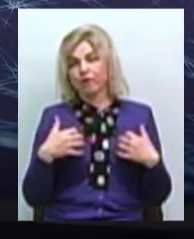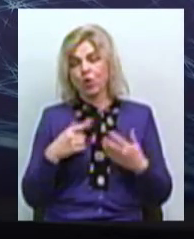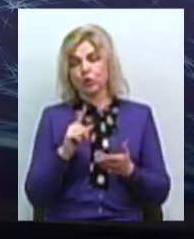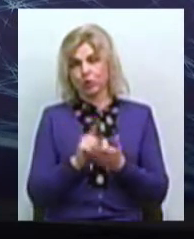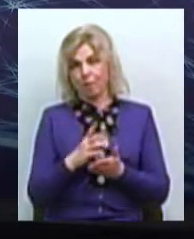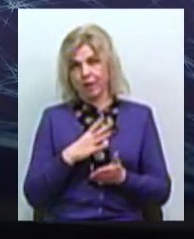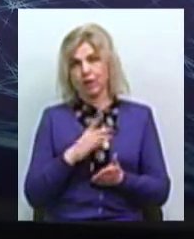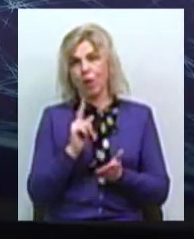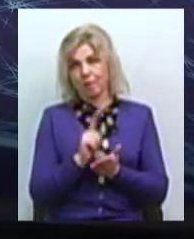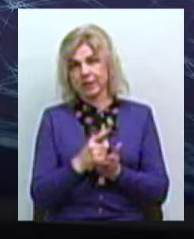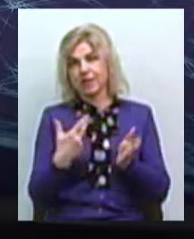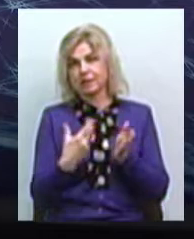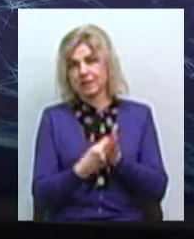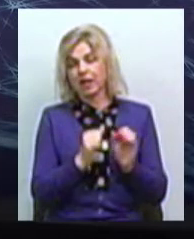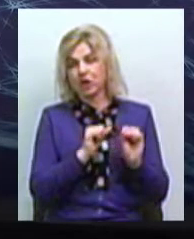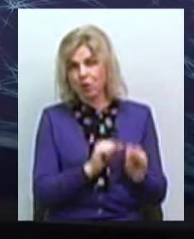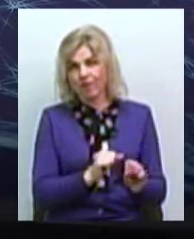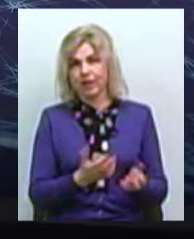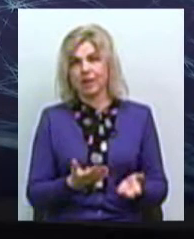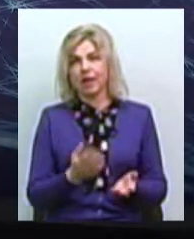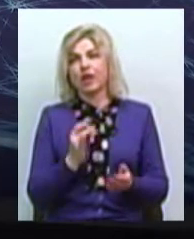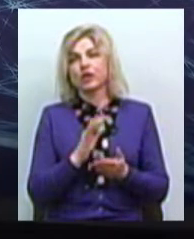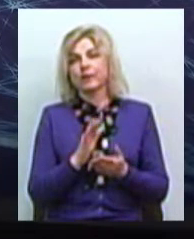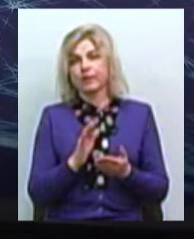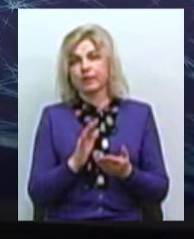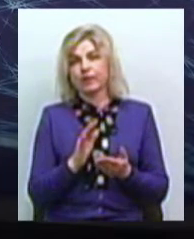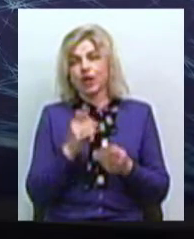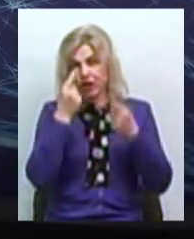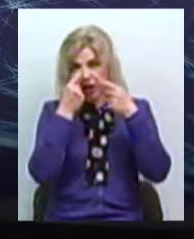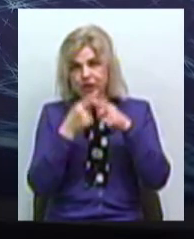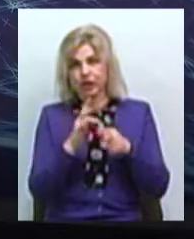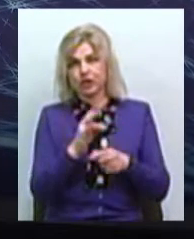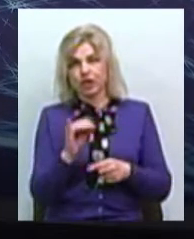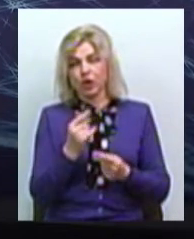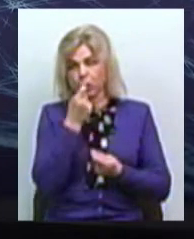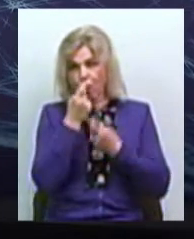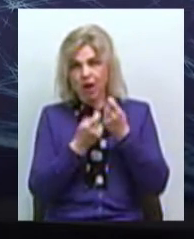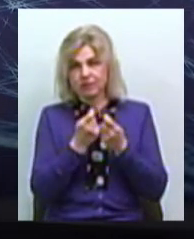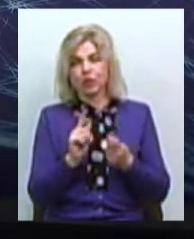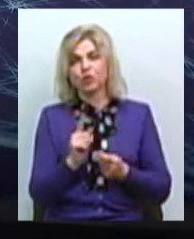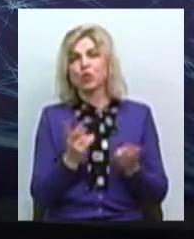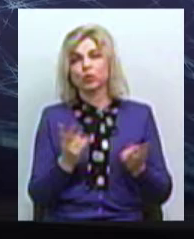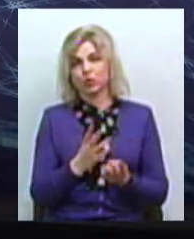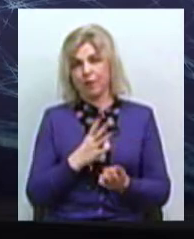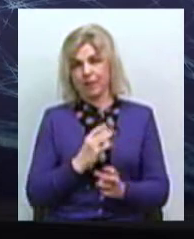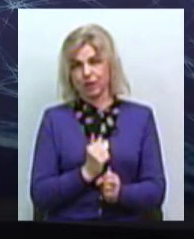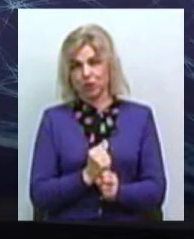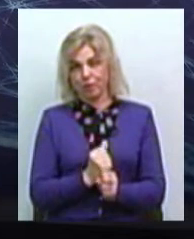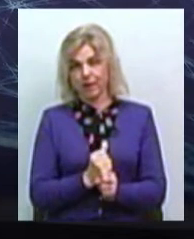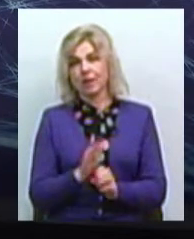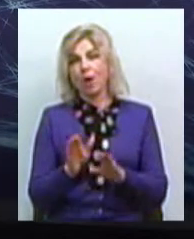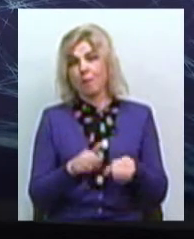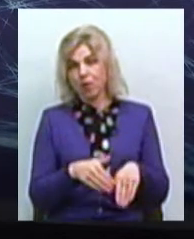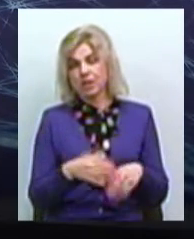вакцинована, вона має бути стерилізована. Тобто чисто, так скажімо, технічні нюанси, які потрібно було зробити. І після цього,